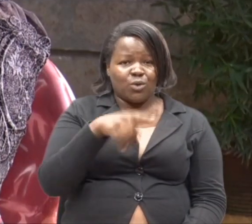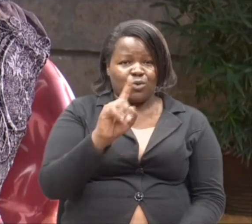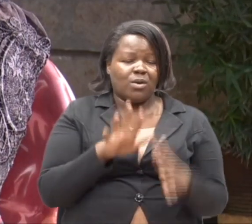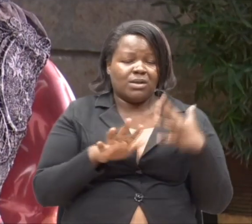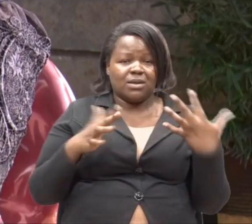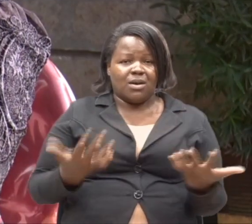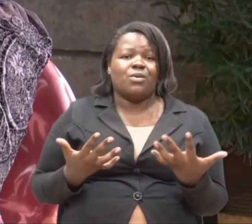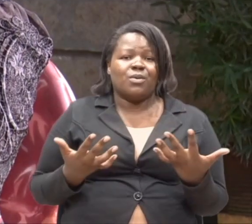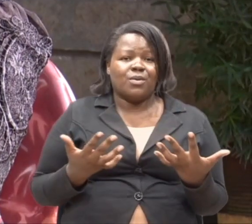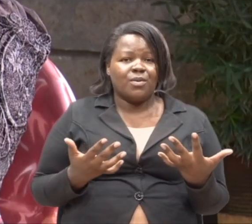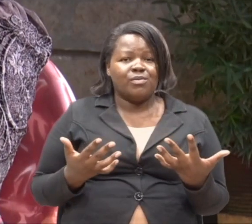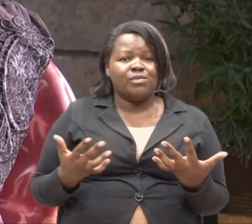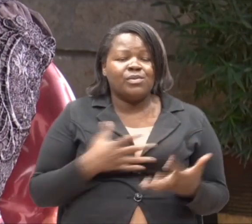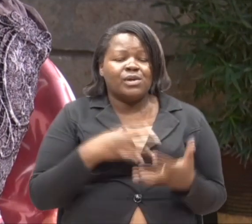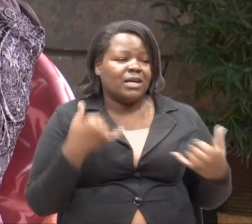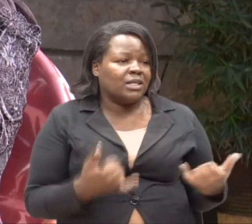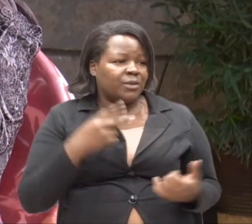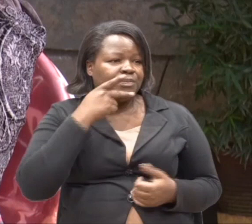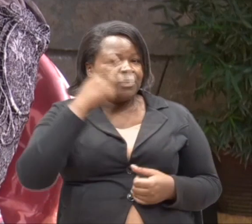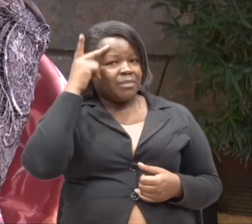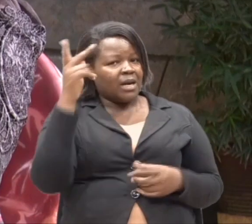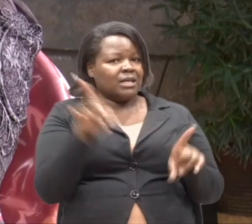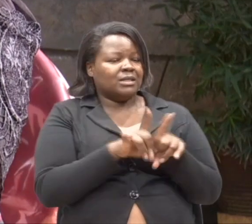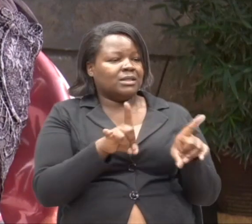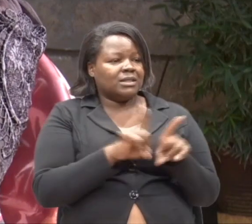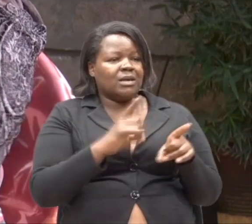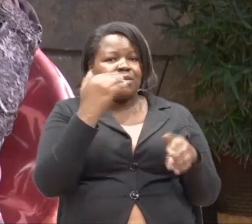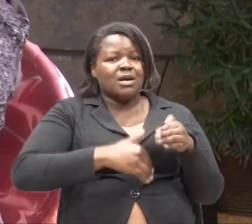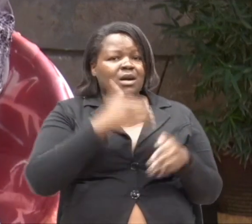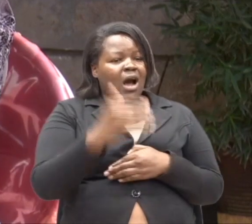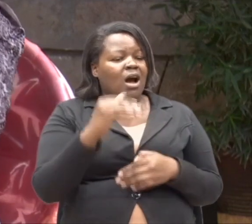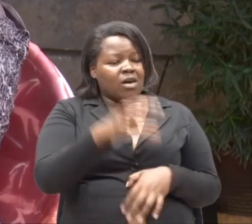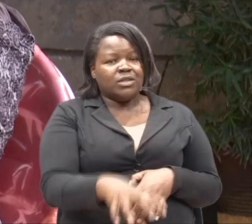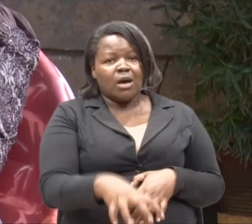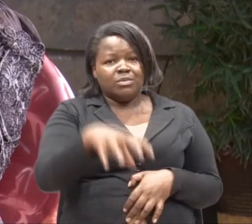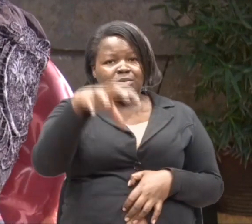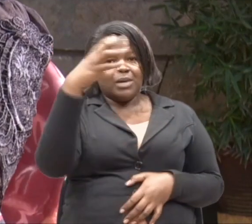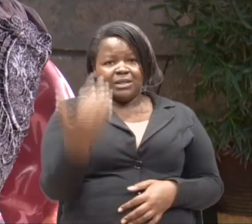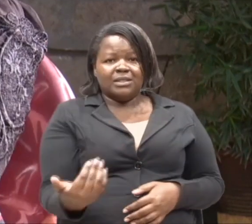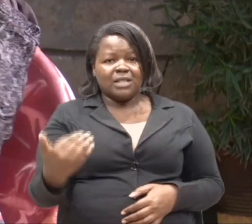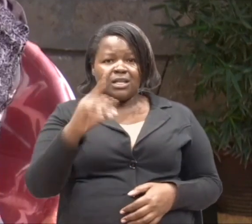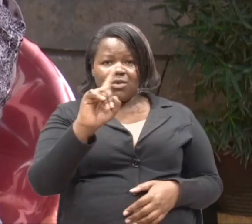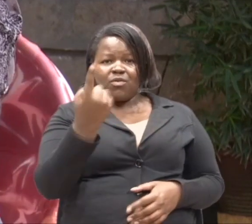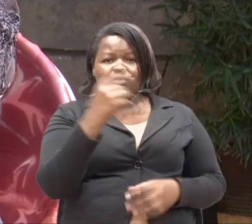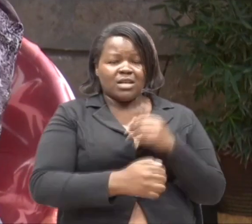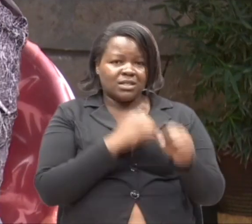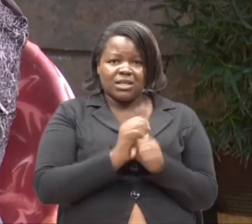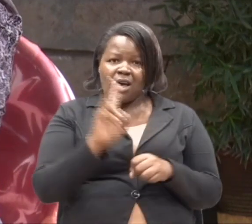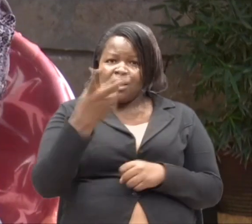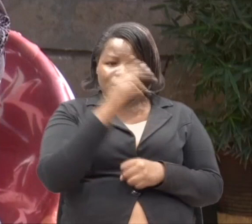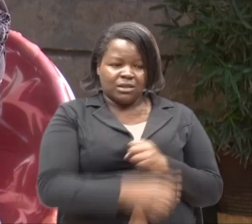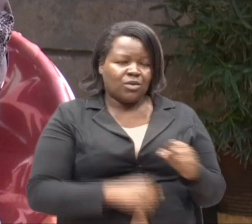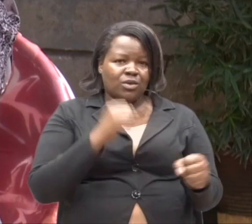itakuwa aji. Na kwa hivyo mzazi yambaya, hata, baada ya kulia mtoto ake, muaka wakuanza, wapili. Hu